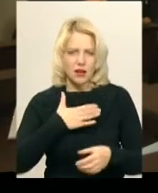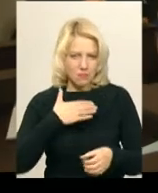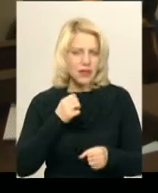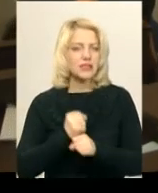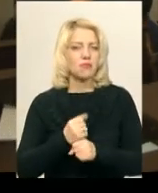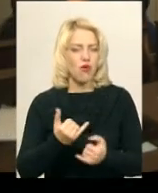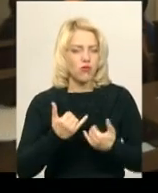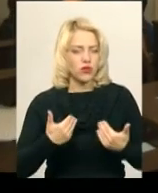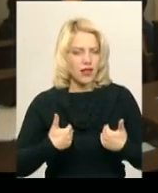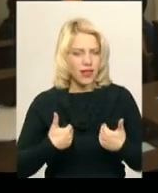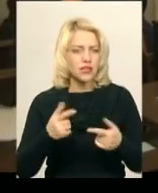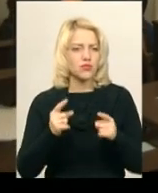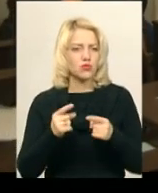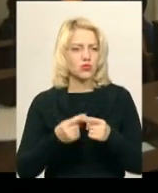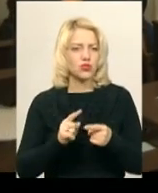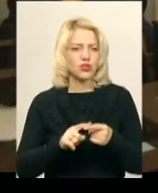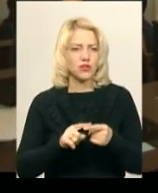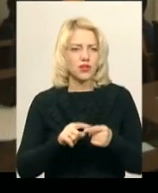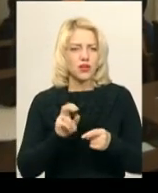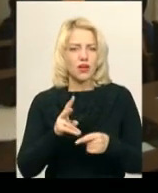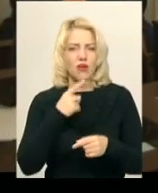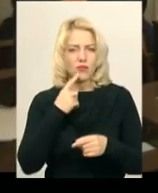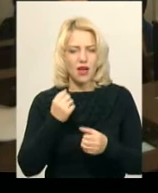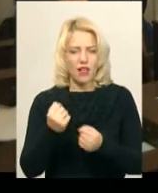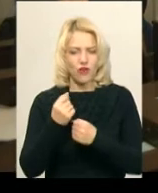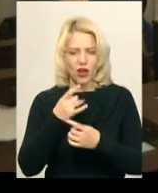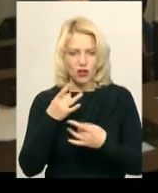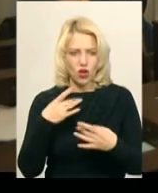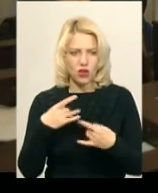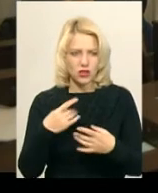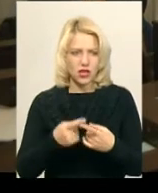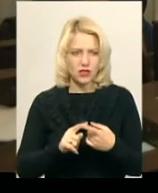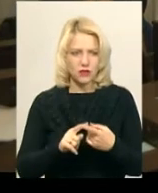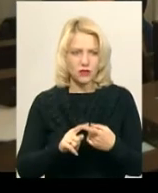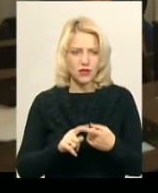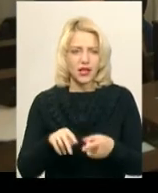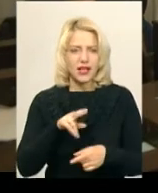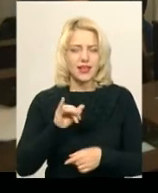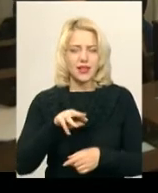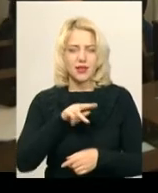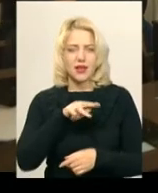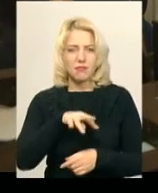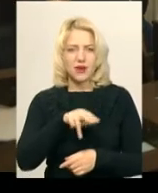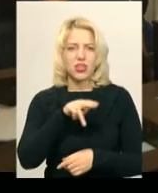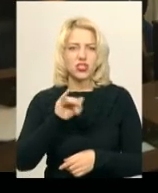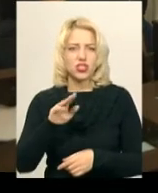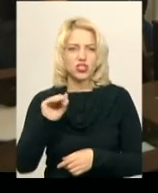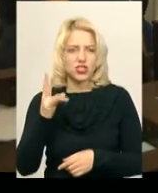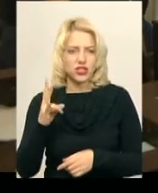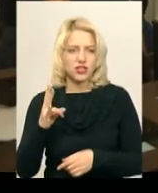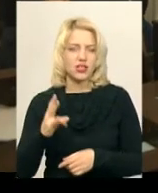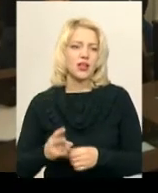наскільки в мене повідомляли лукатка Чишин, при відкритті порядку 290-й матеріалів, його не допустимо до кабінного